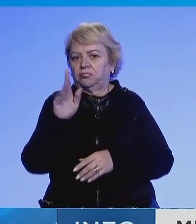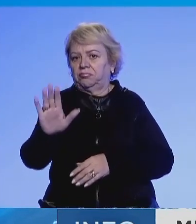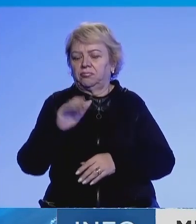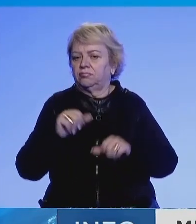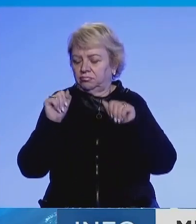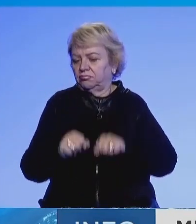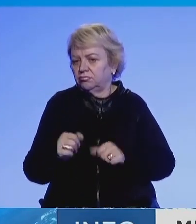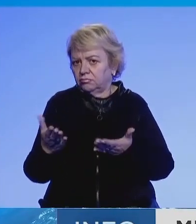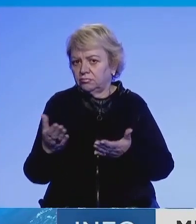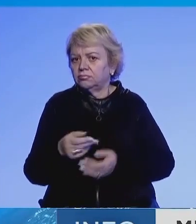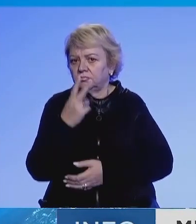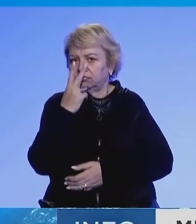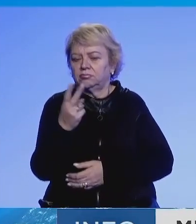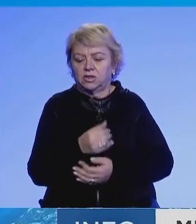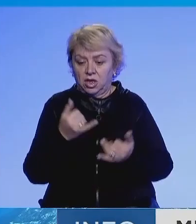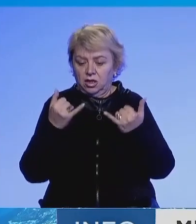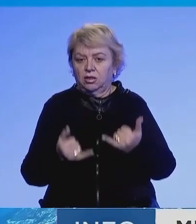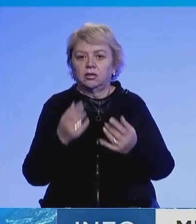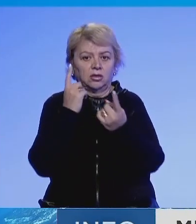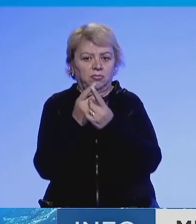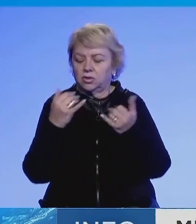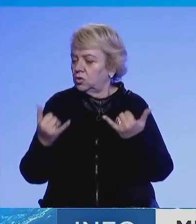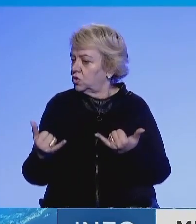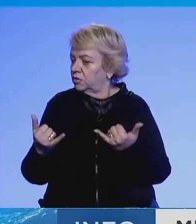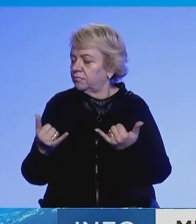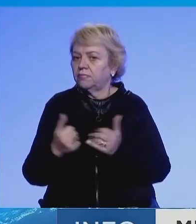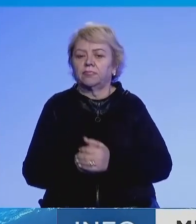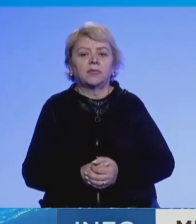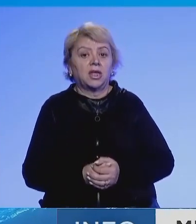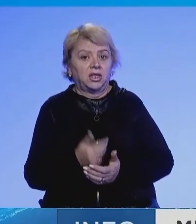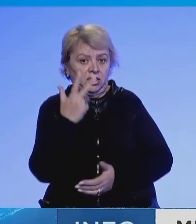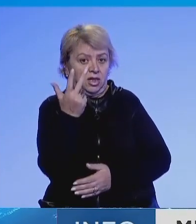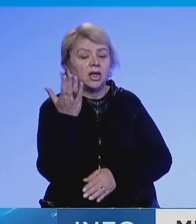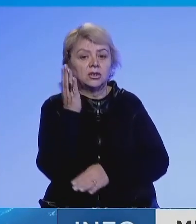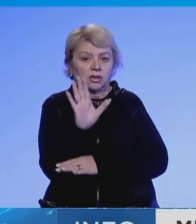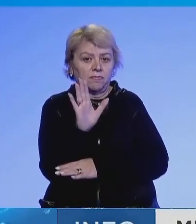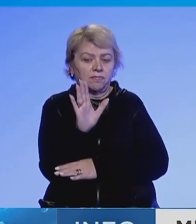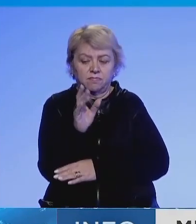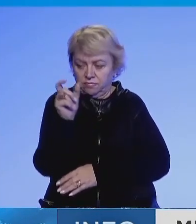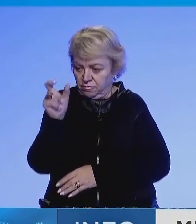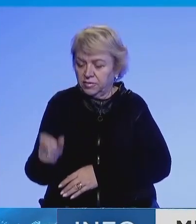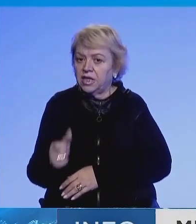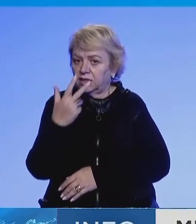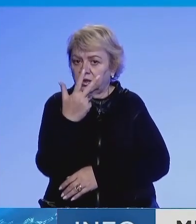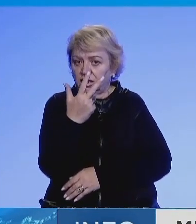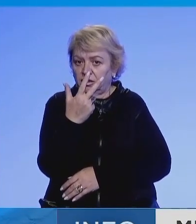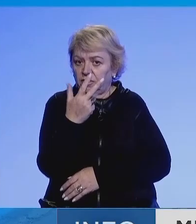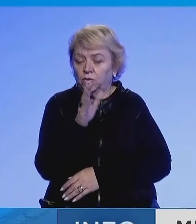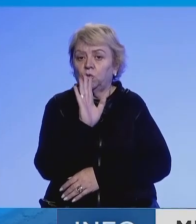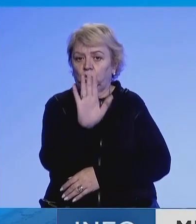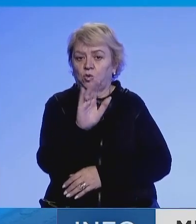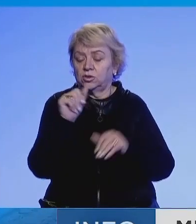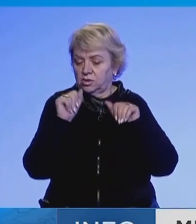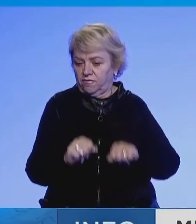Dhune me pasë farasyshë dhe takimin e sotëm që kemi thirë, dhune me ta njën tre deputetë pozitës e tre të opozitës, që ju e një